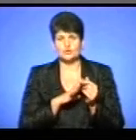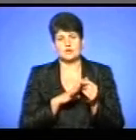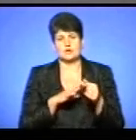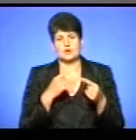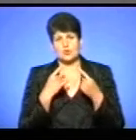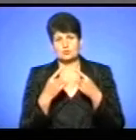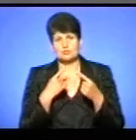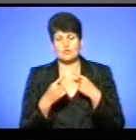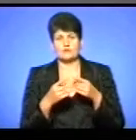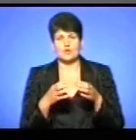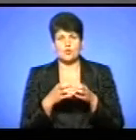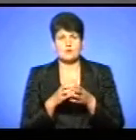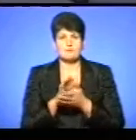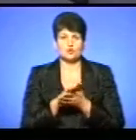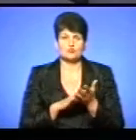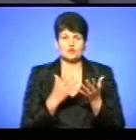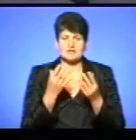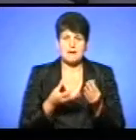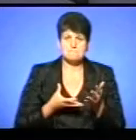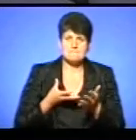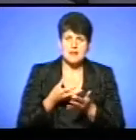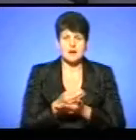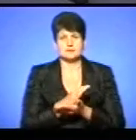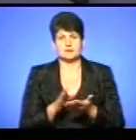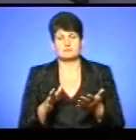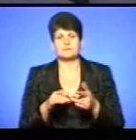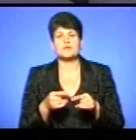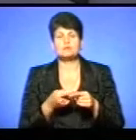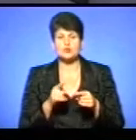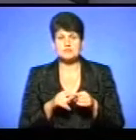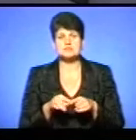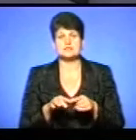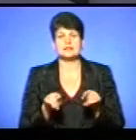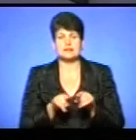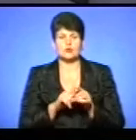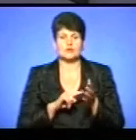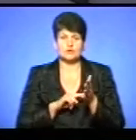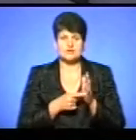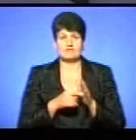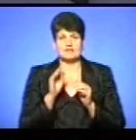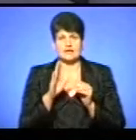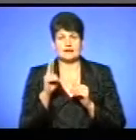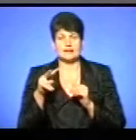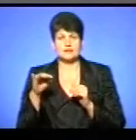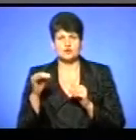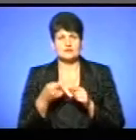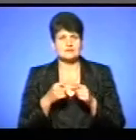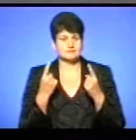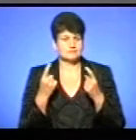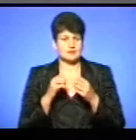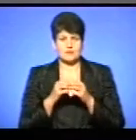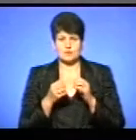групи продовженого дня платними. Власне, так і про це наголосив сьогодні Віталій Кличко, що це значна проблема